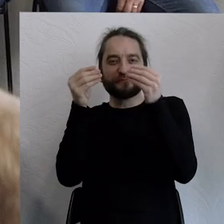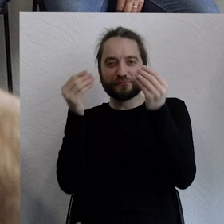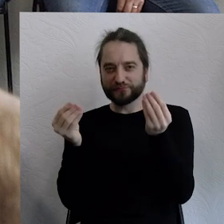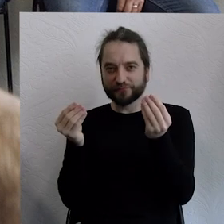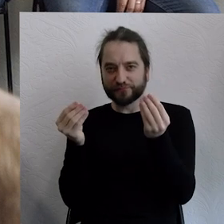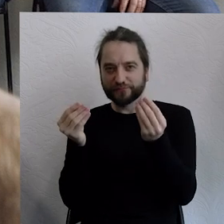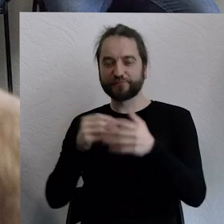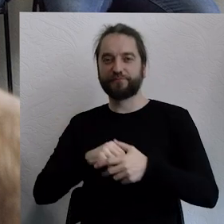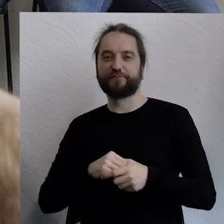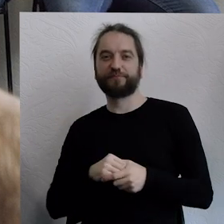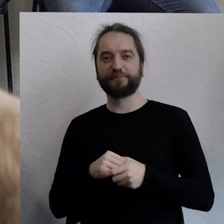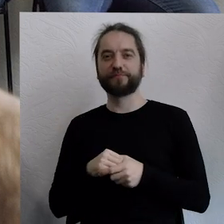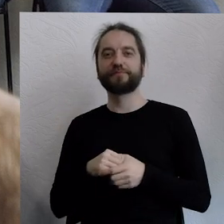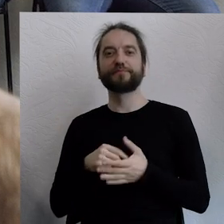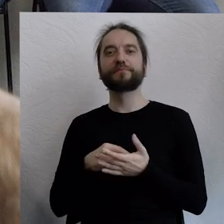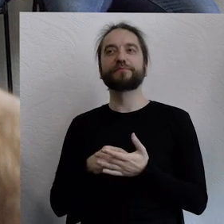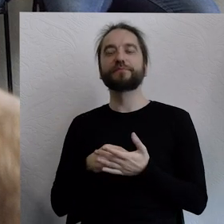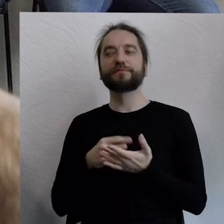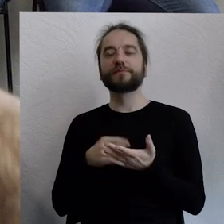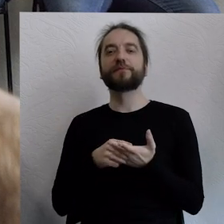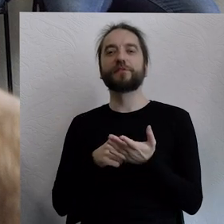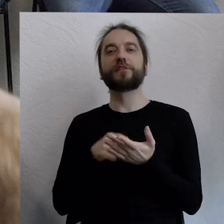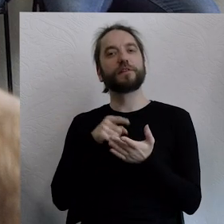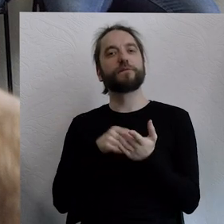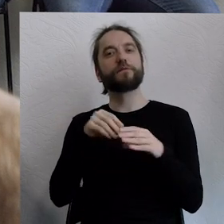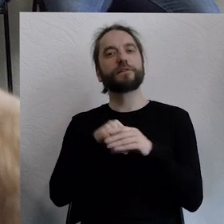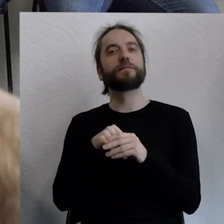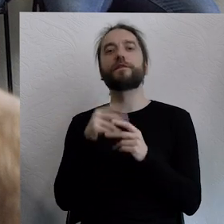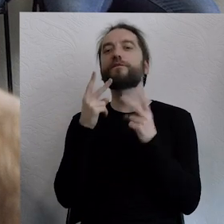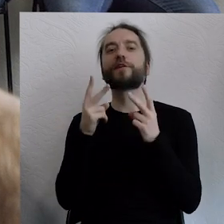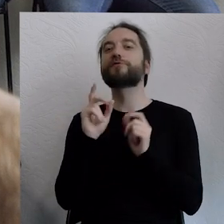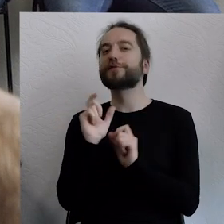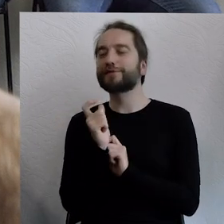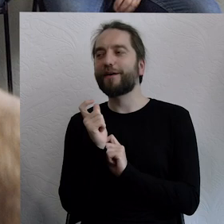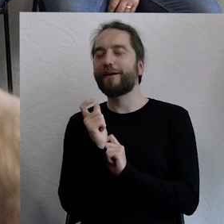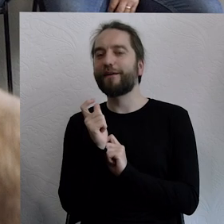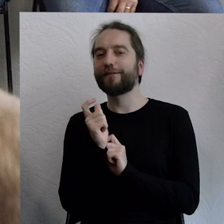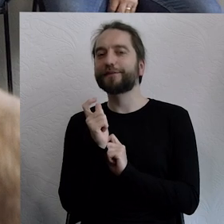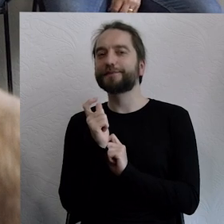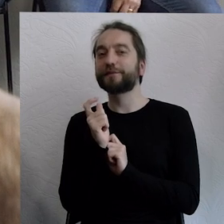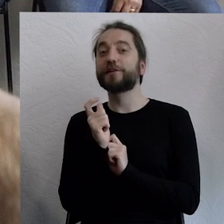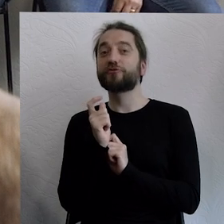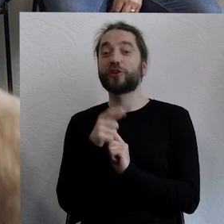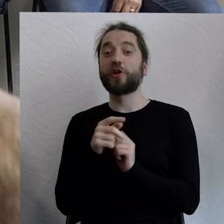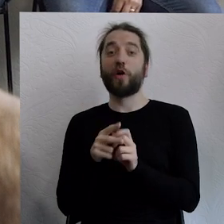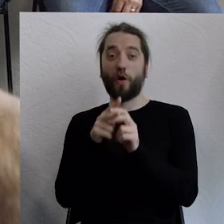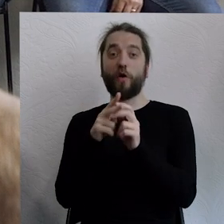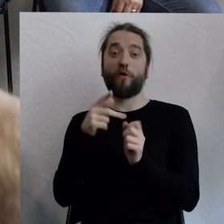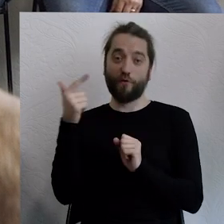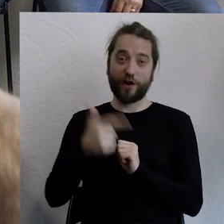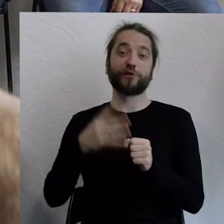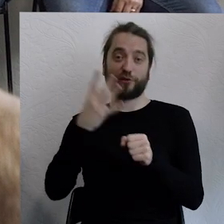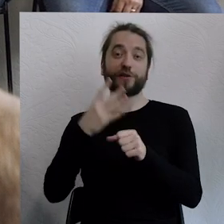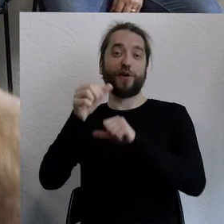taki mały wycinek, ale wielkiej całości. Udało nam się zrzucić w tym 2040